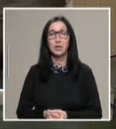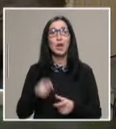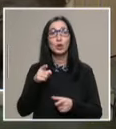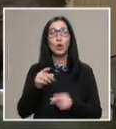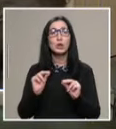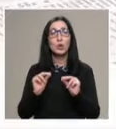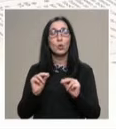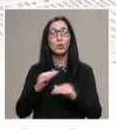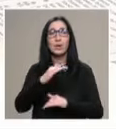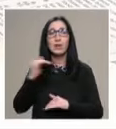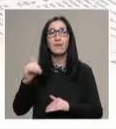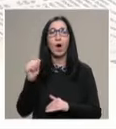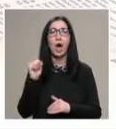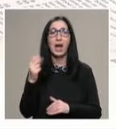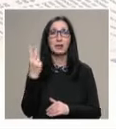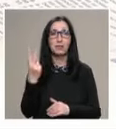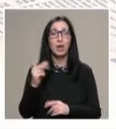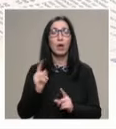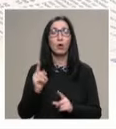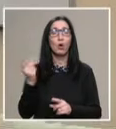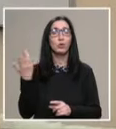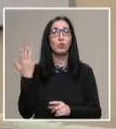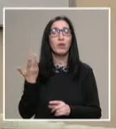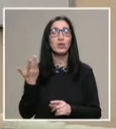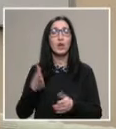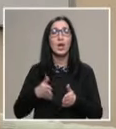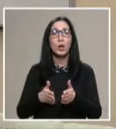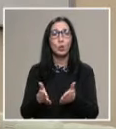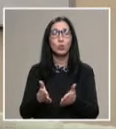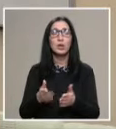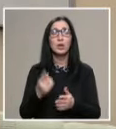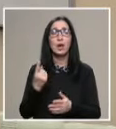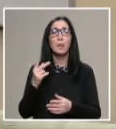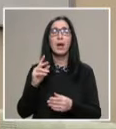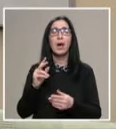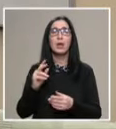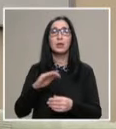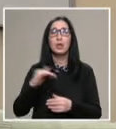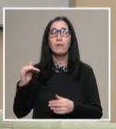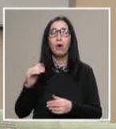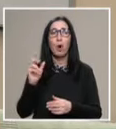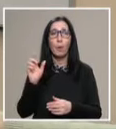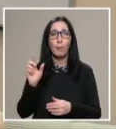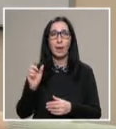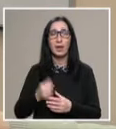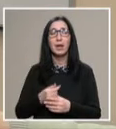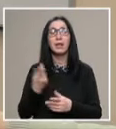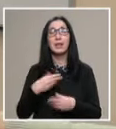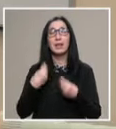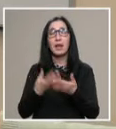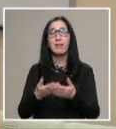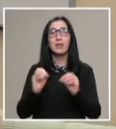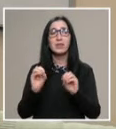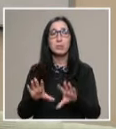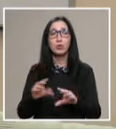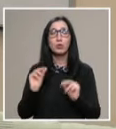Този курс е на ниво А2, който вече клони към ниво Б1, което е едно работно ниво и дава възможност